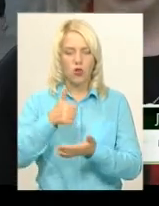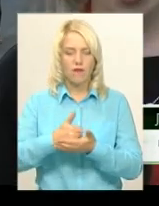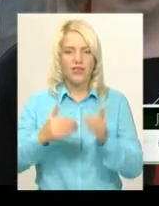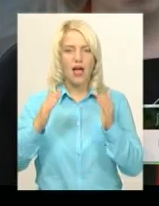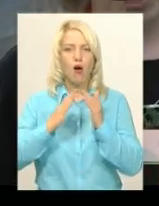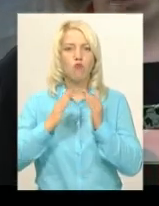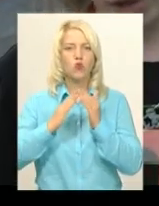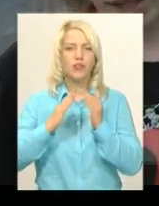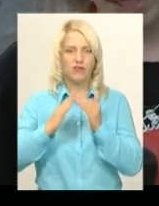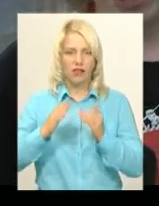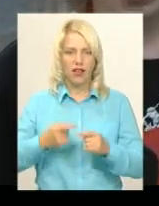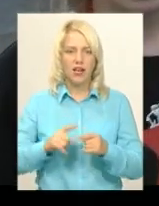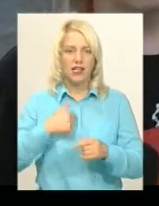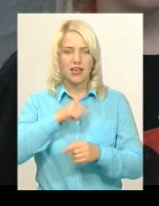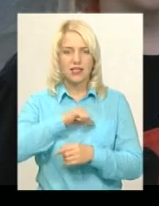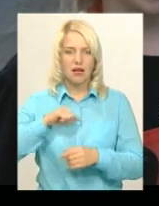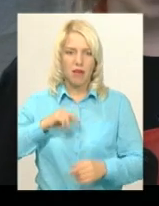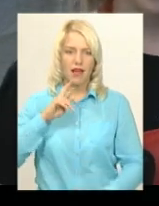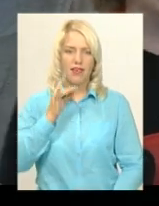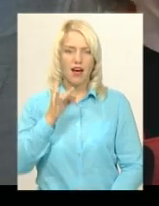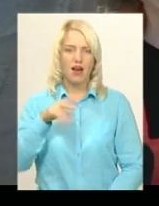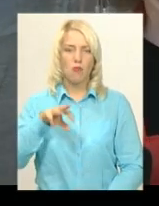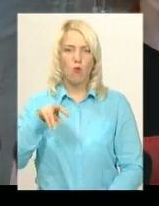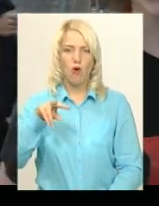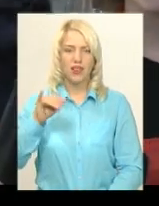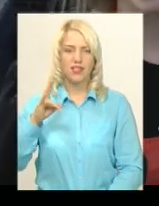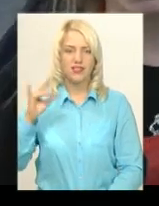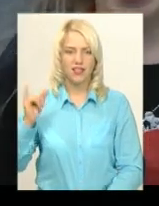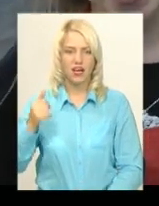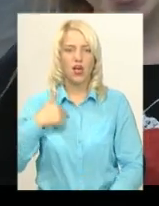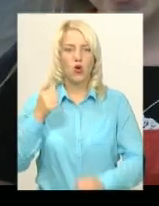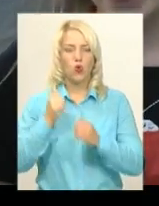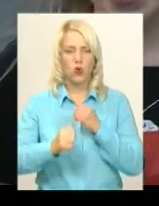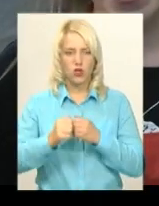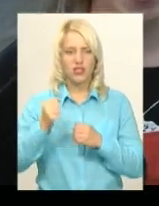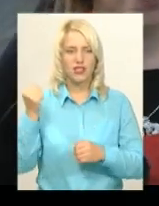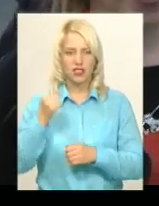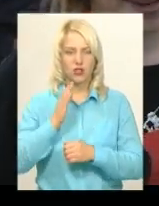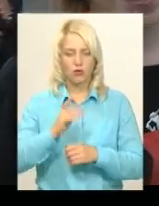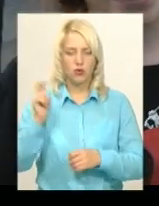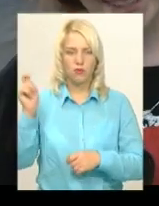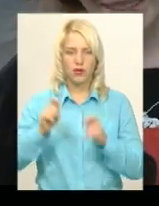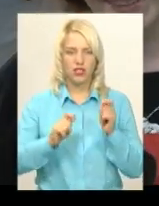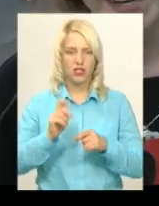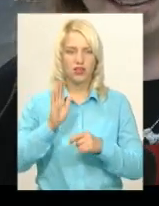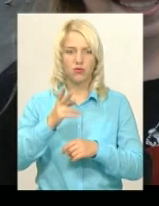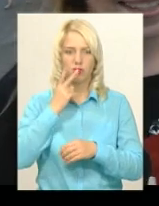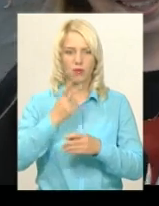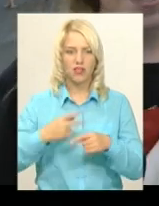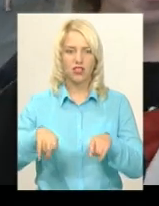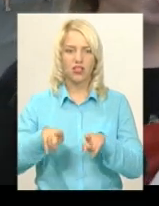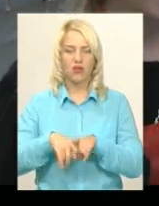наша. Я сама зірмоленець. Взагалі, тут кожного тижня, виходить, я буду приїжджати і буду бачити цю красу.